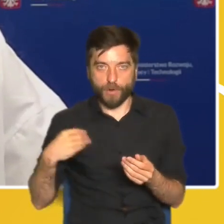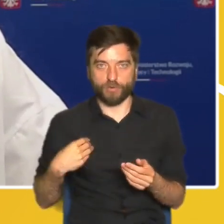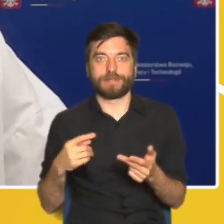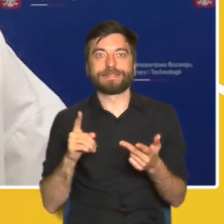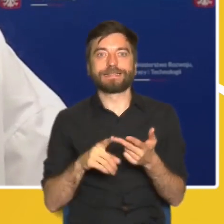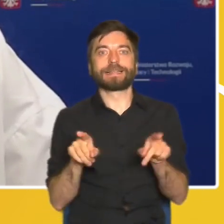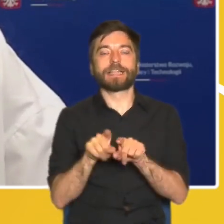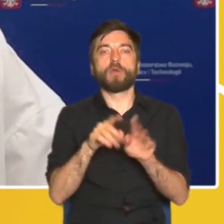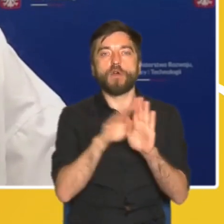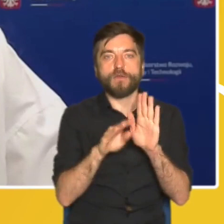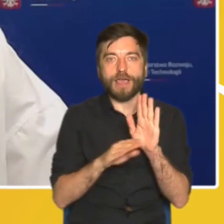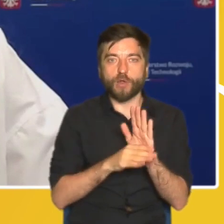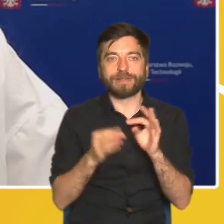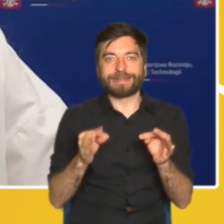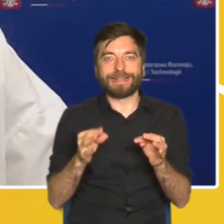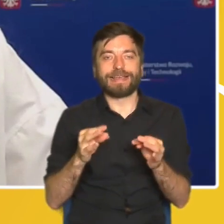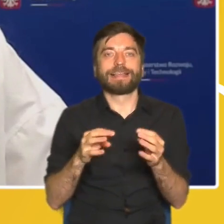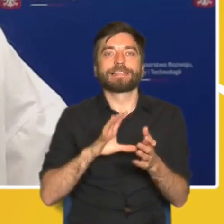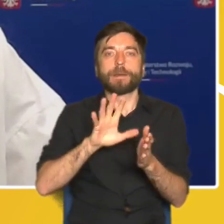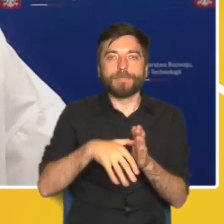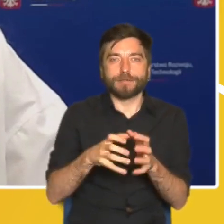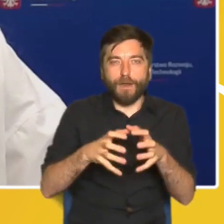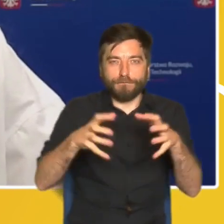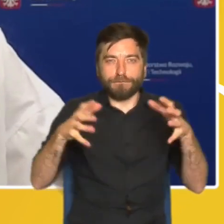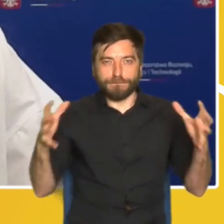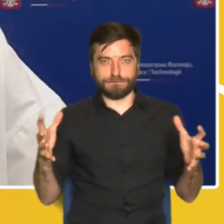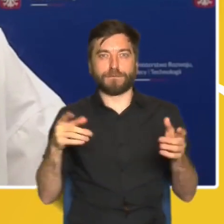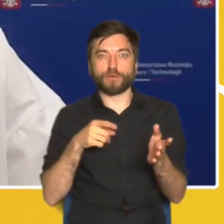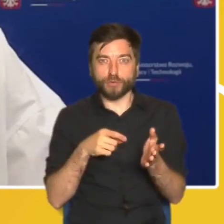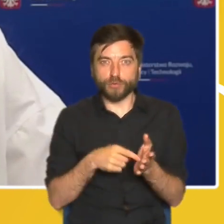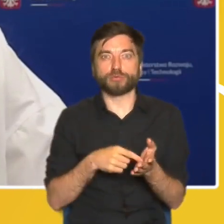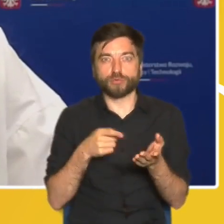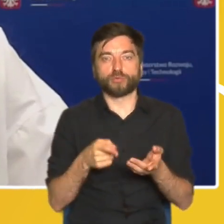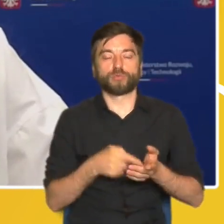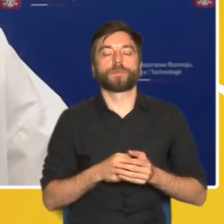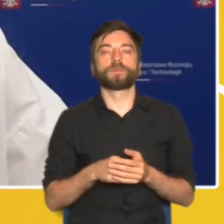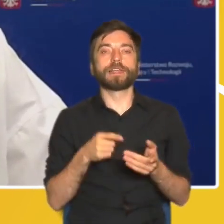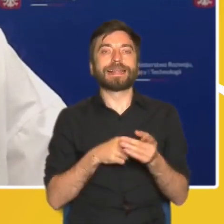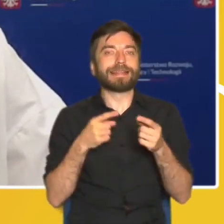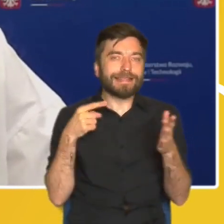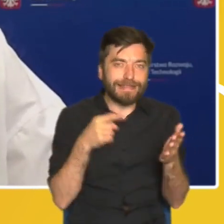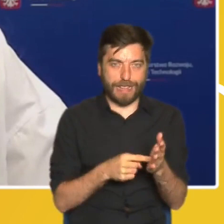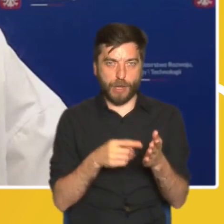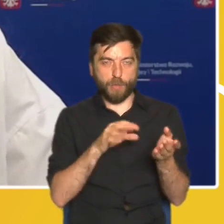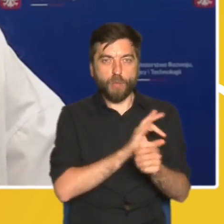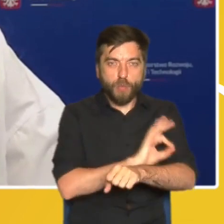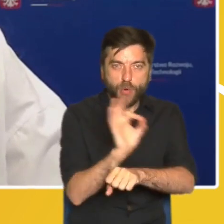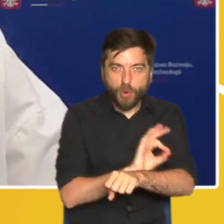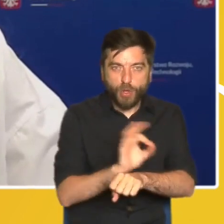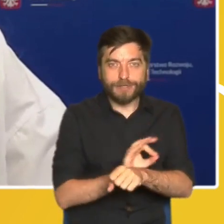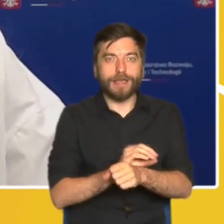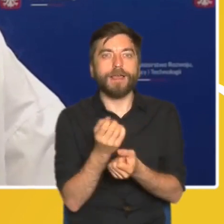w warunkach globalizujących się rynków gospostratek. Głównym celem projektu jest właśnie wypracowanie